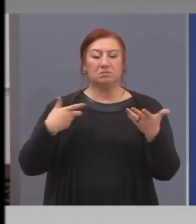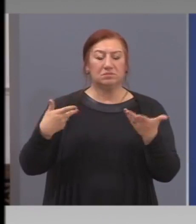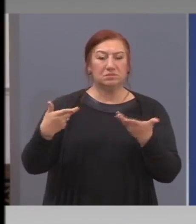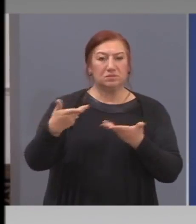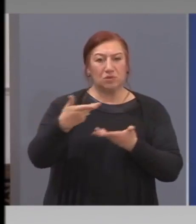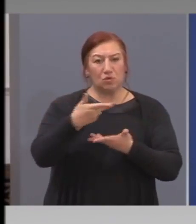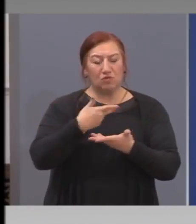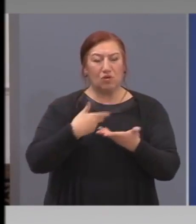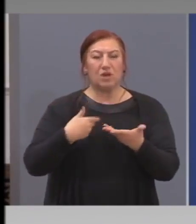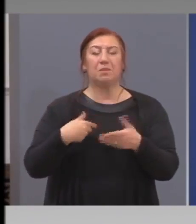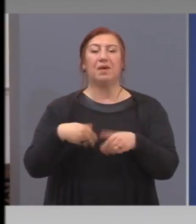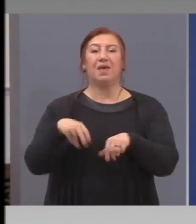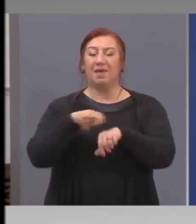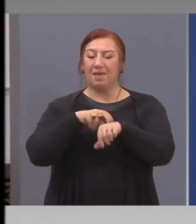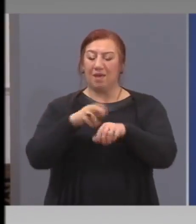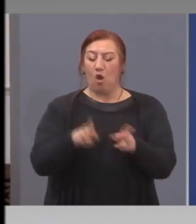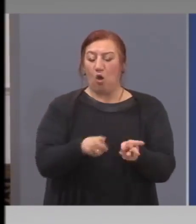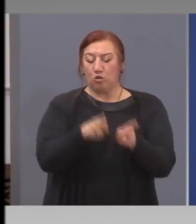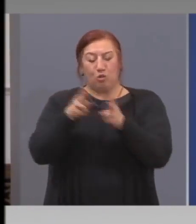декларирането